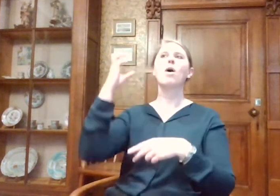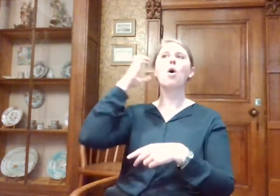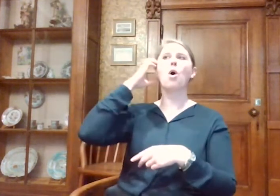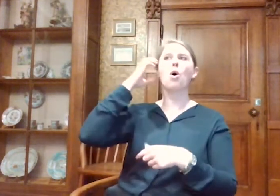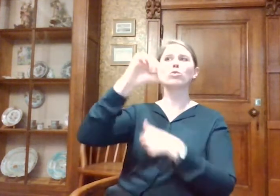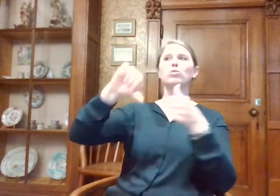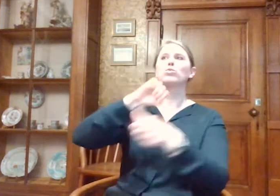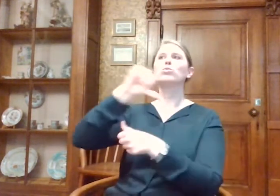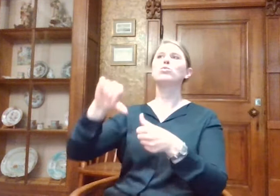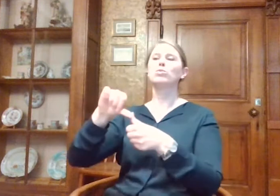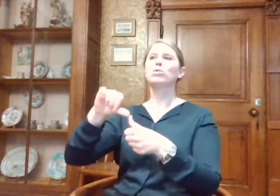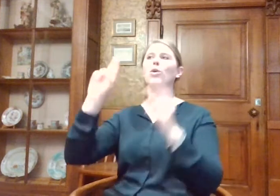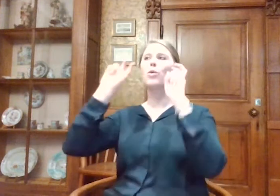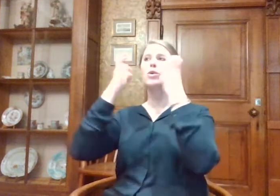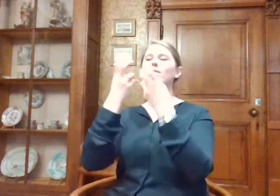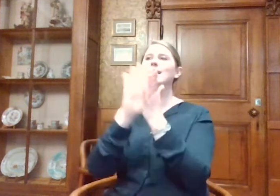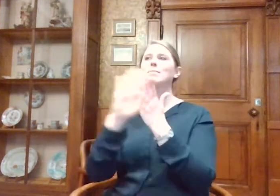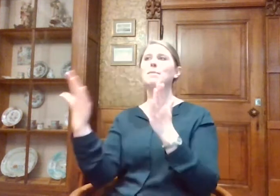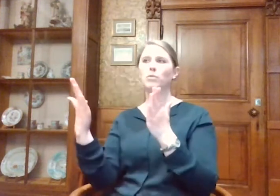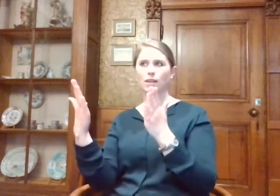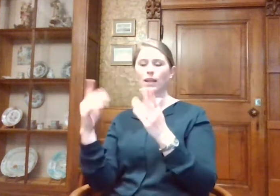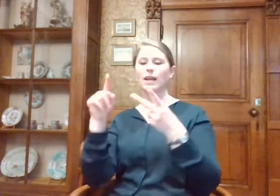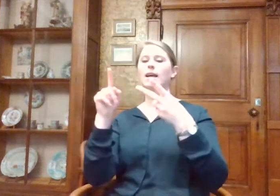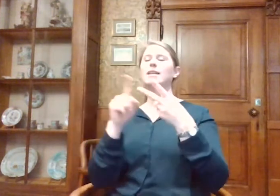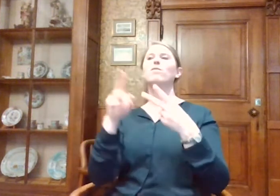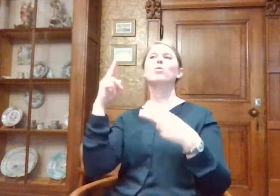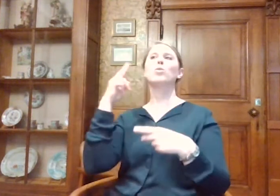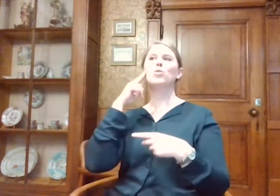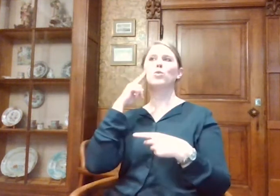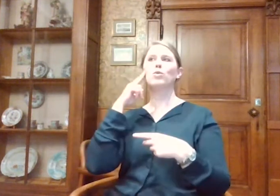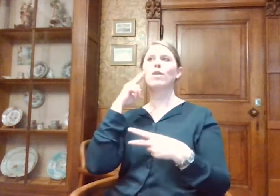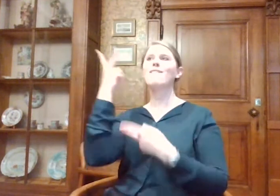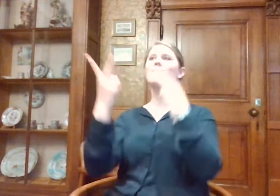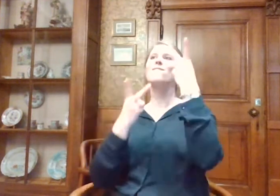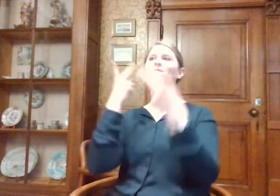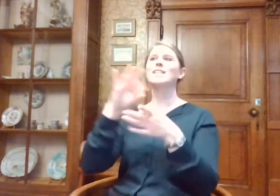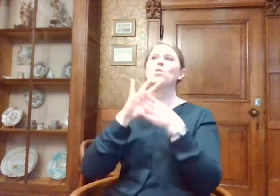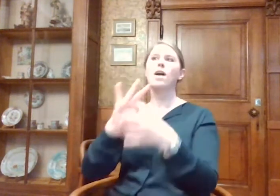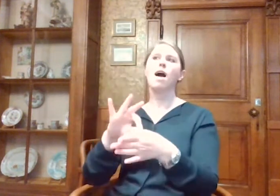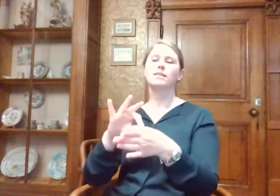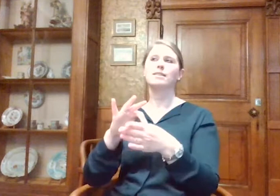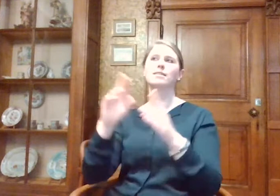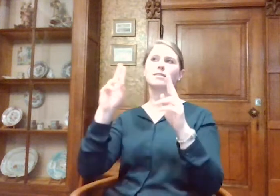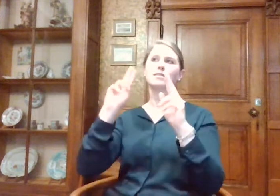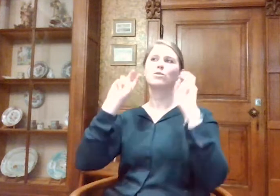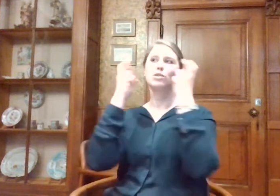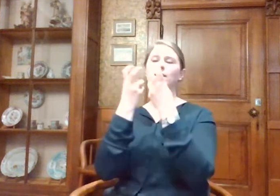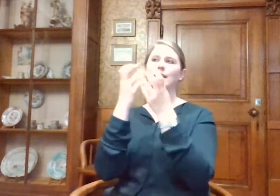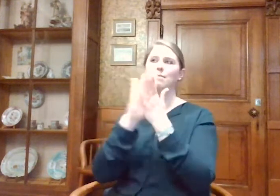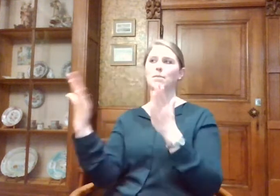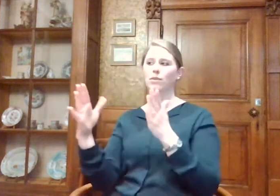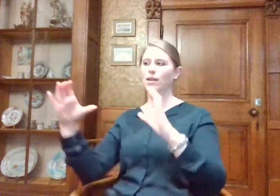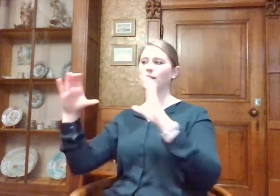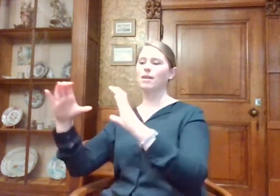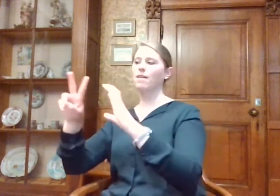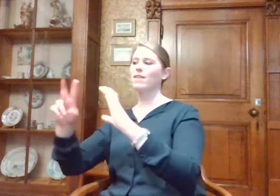Universiteitsbibliotheek. En die voor de dove mensen heet VisioGuide Universiteitsbibliotheek. En dan staat er tussen